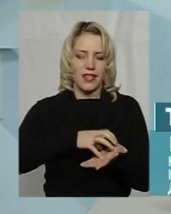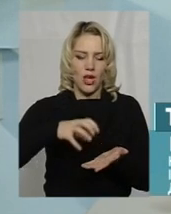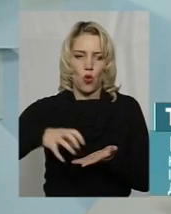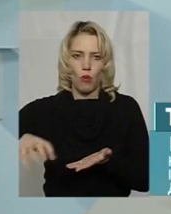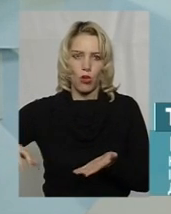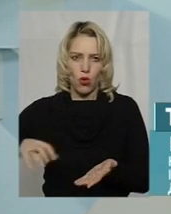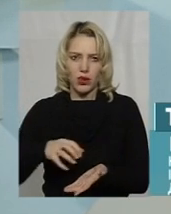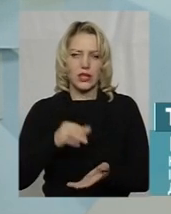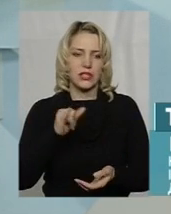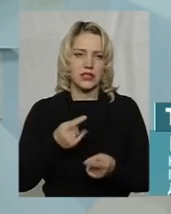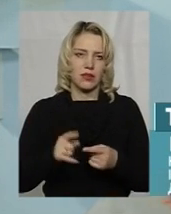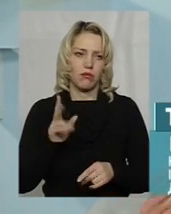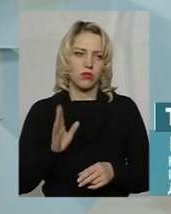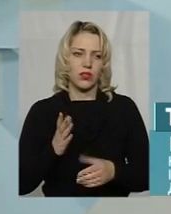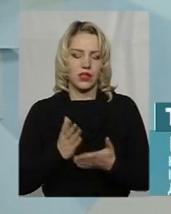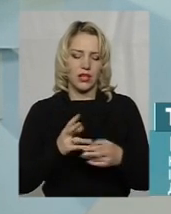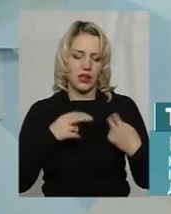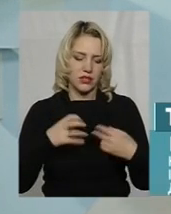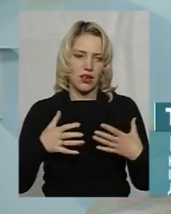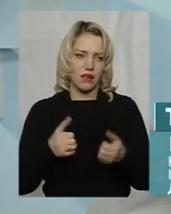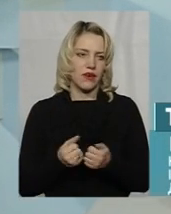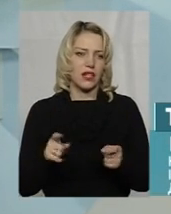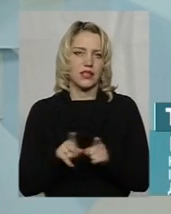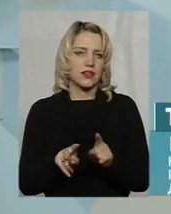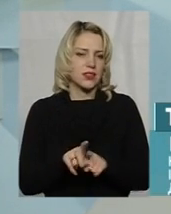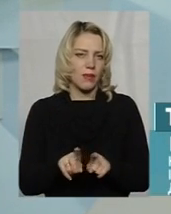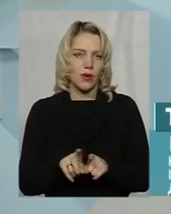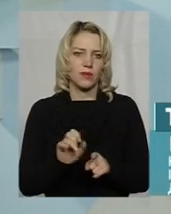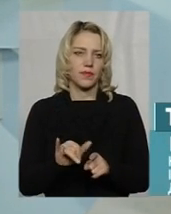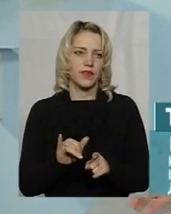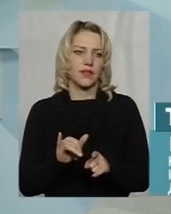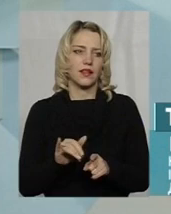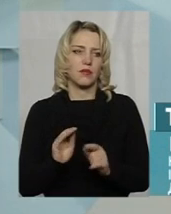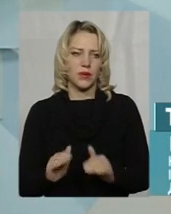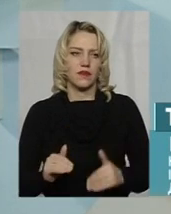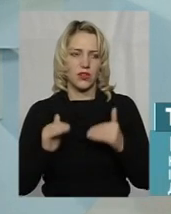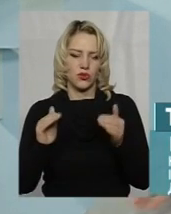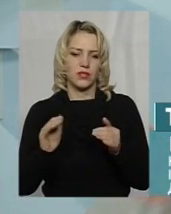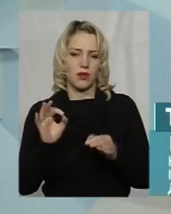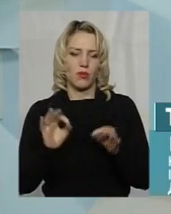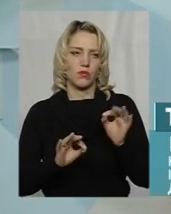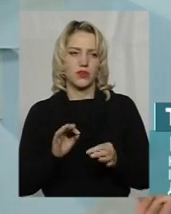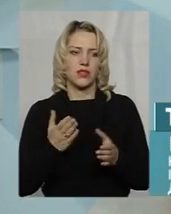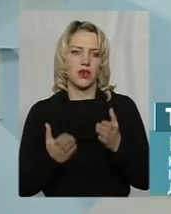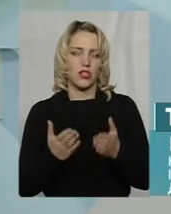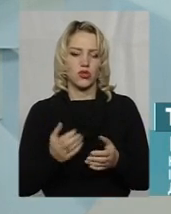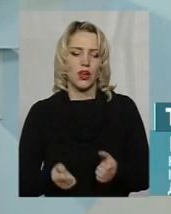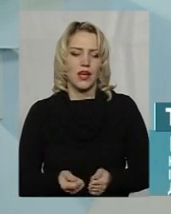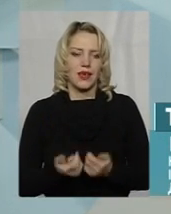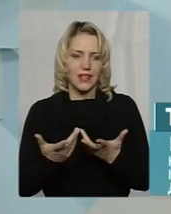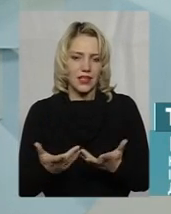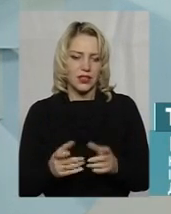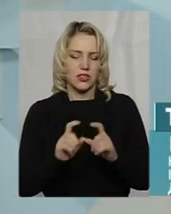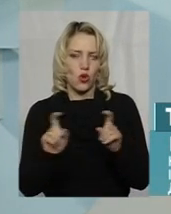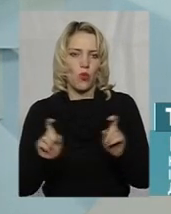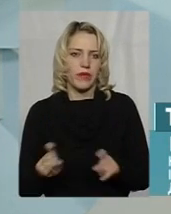грубим прикидкам, можна сказати, що і ризик аварії так само підвищується пропорційно від кількості об'єктів, які у вас